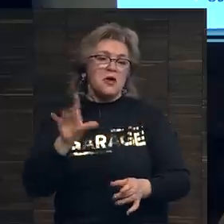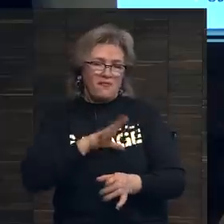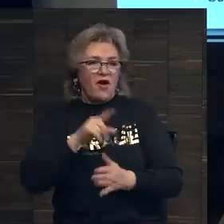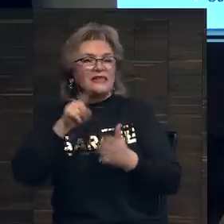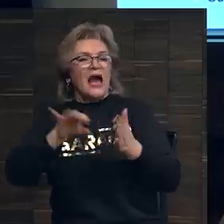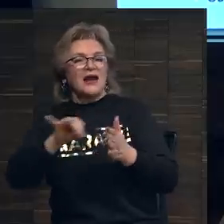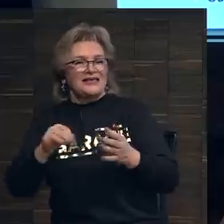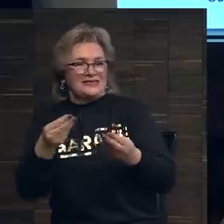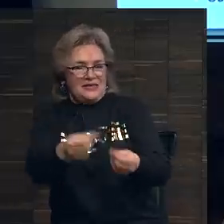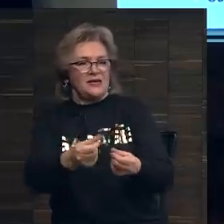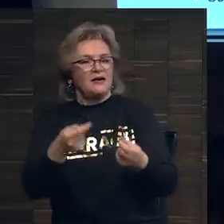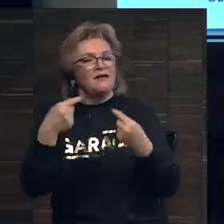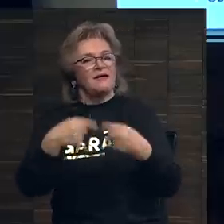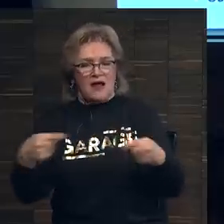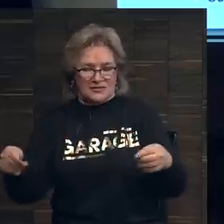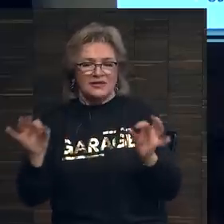разные,